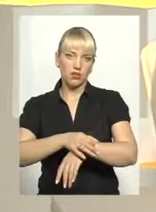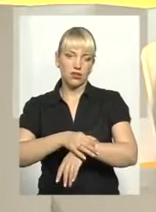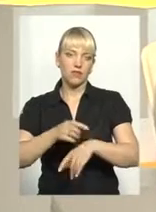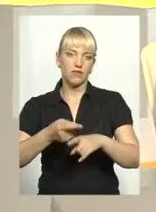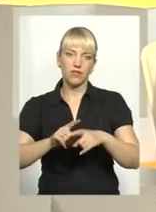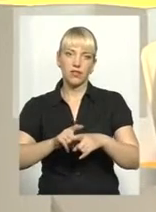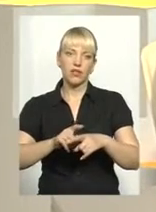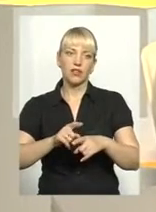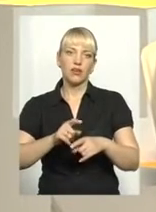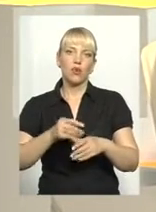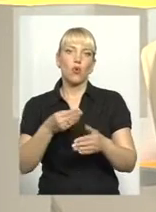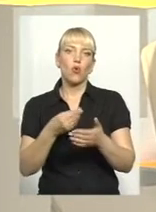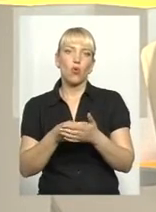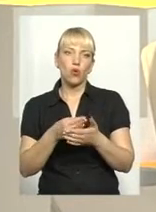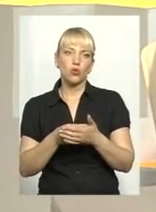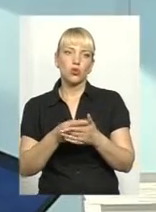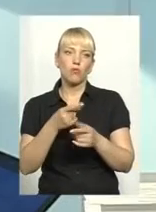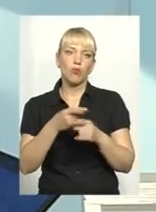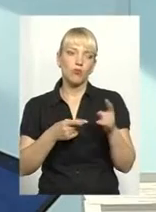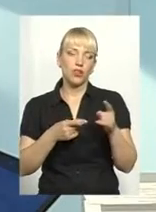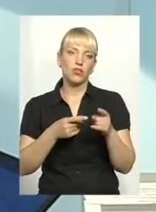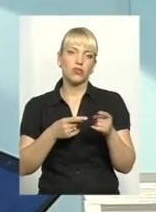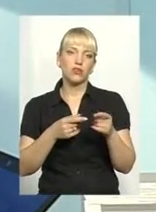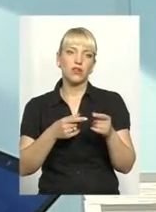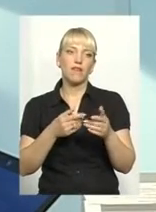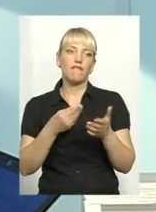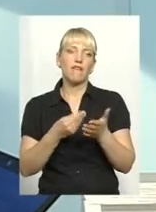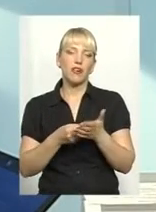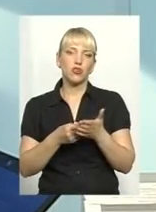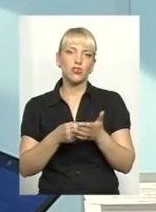половину вартості офіційної зарплати? Так.